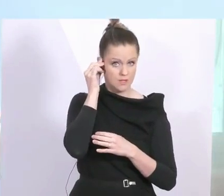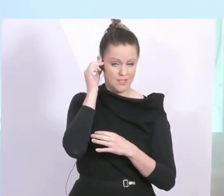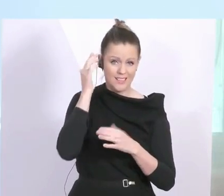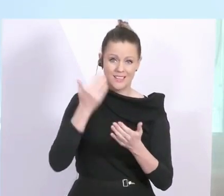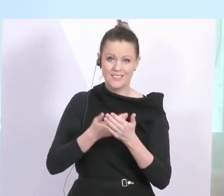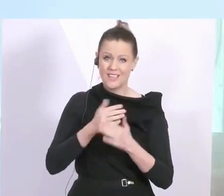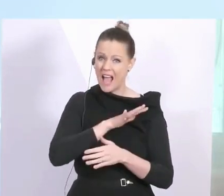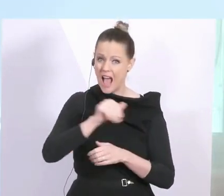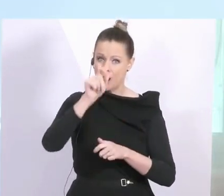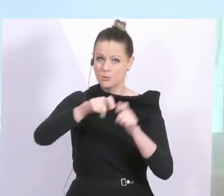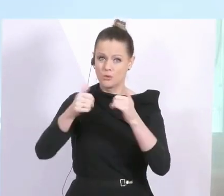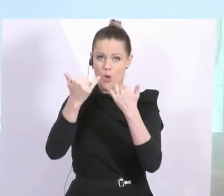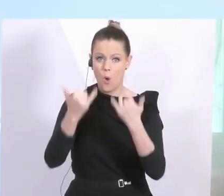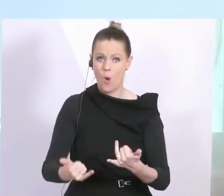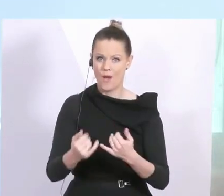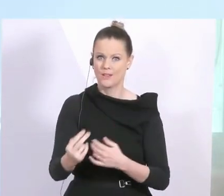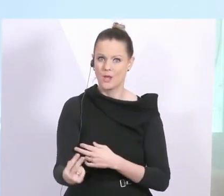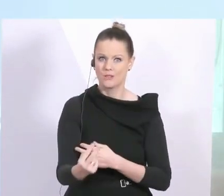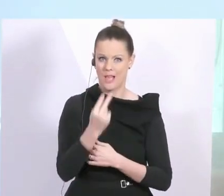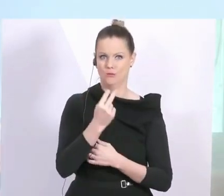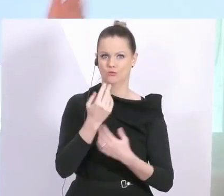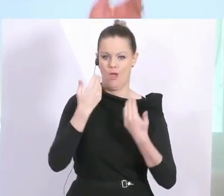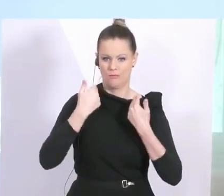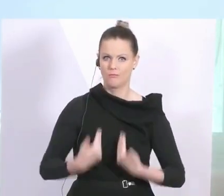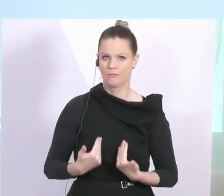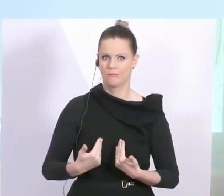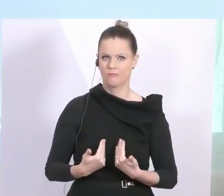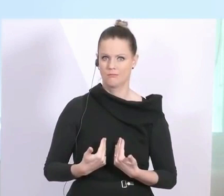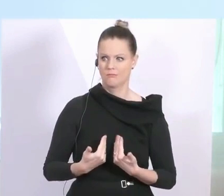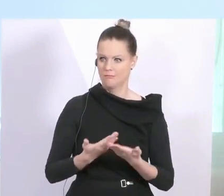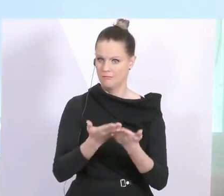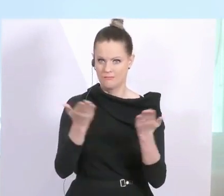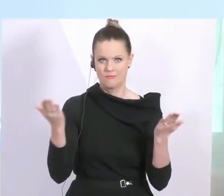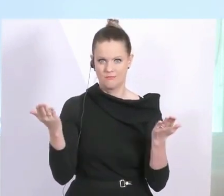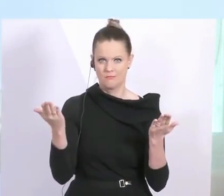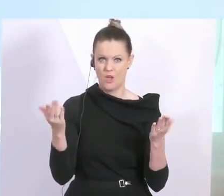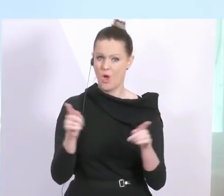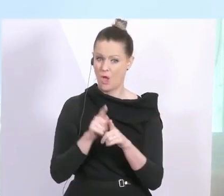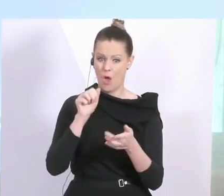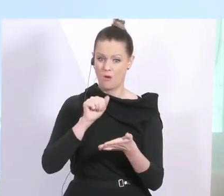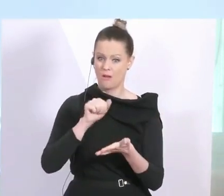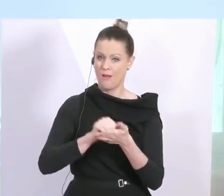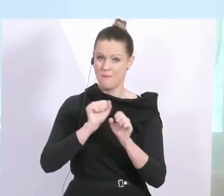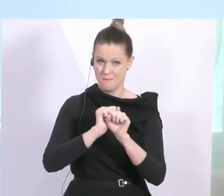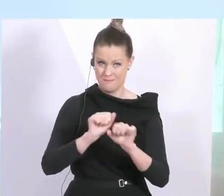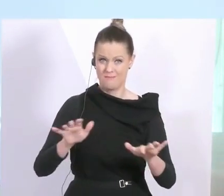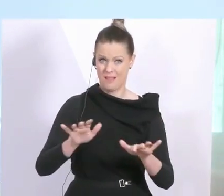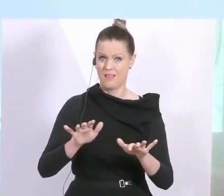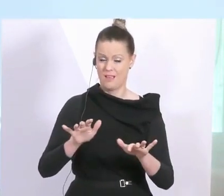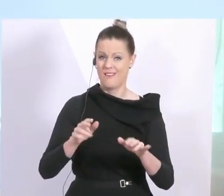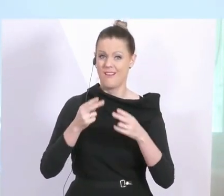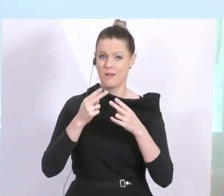Ich nehme an, dass das ja gar nicht so wenige sind. Und verbreiten Sie diese Botschaft weiter. Das ist nämlich